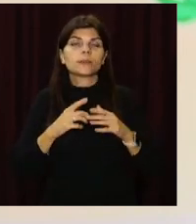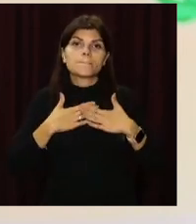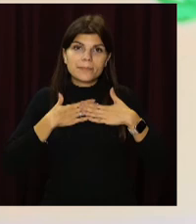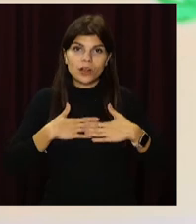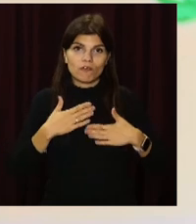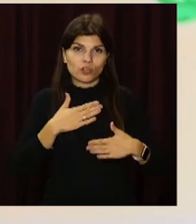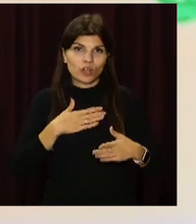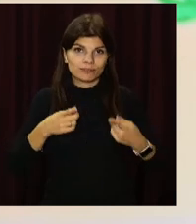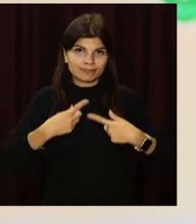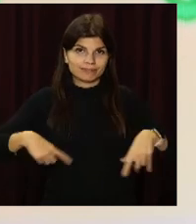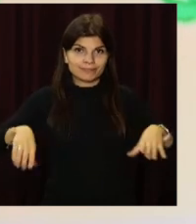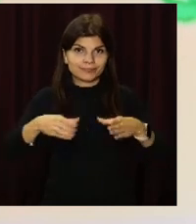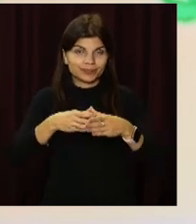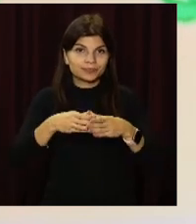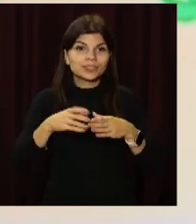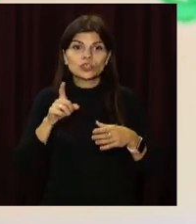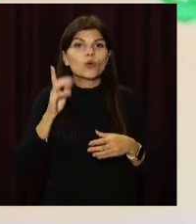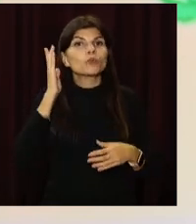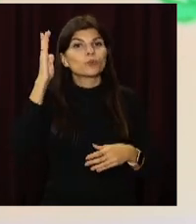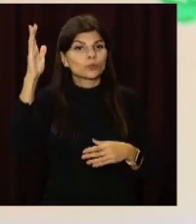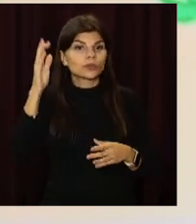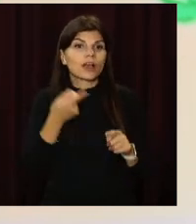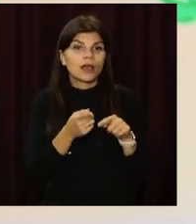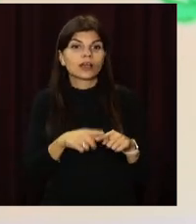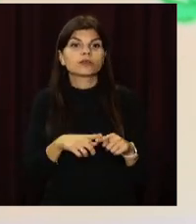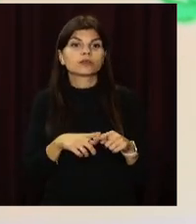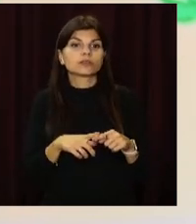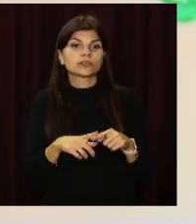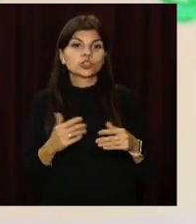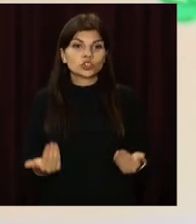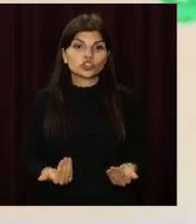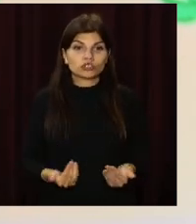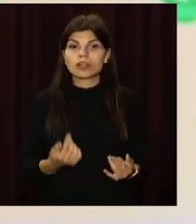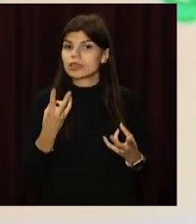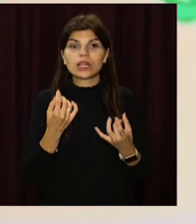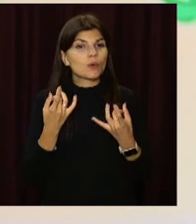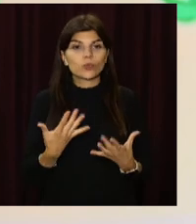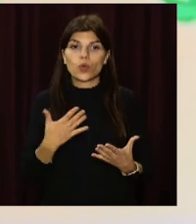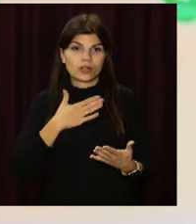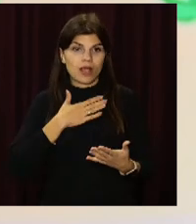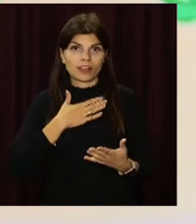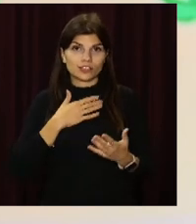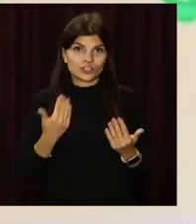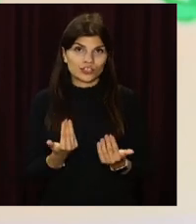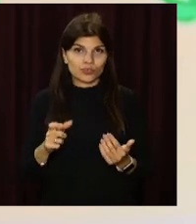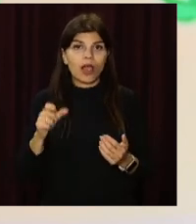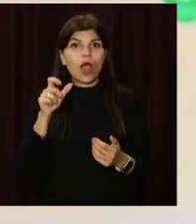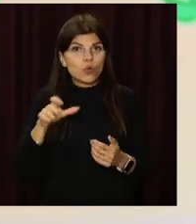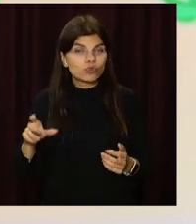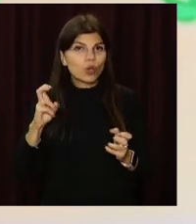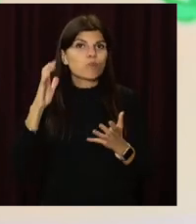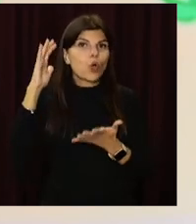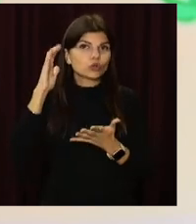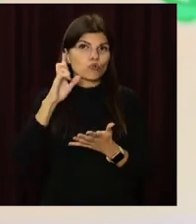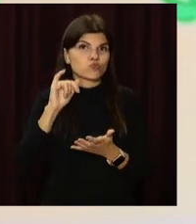затишно в нашій громаді. Щоб в подальшому це були жителі, не просто жителі нашої громади, а люди з